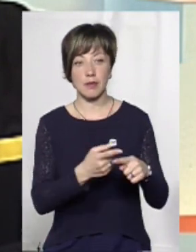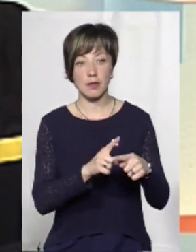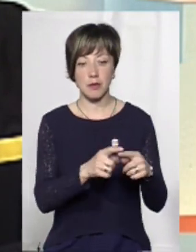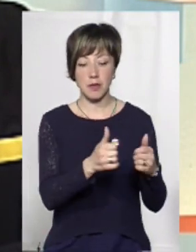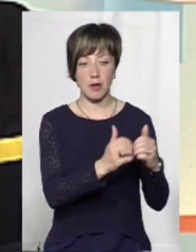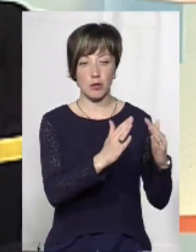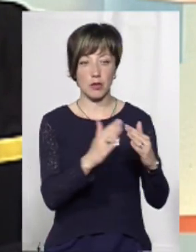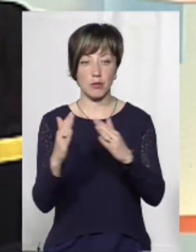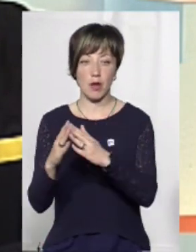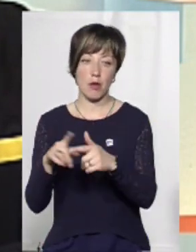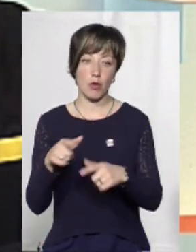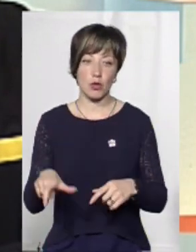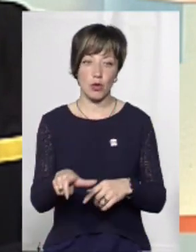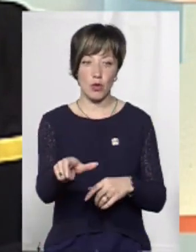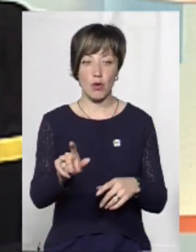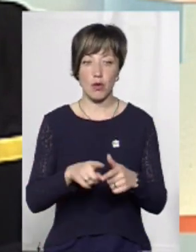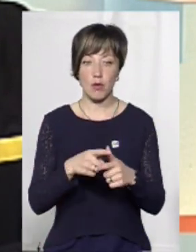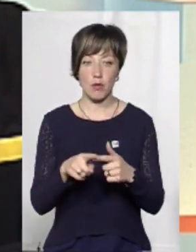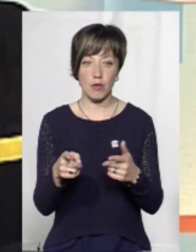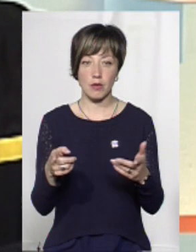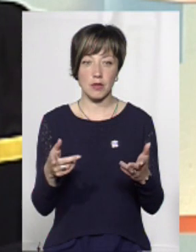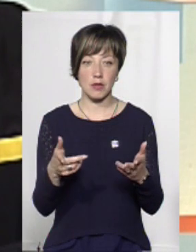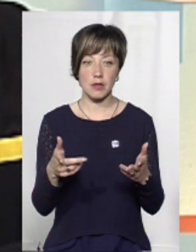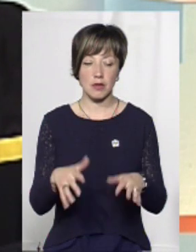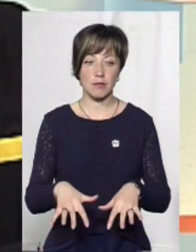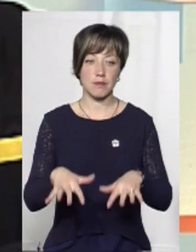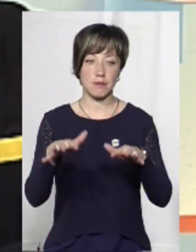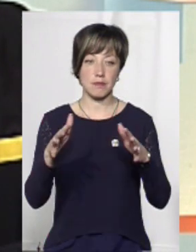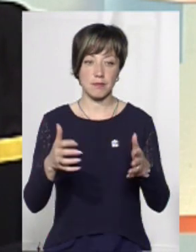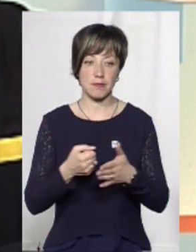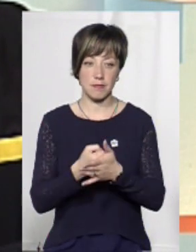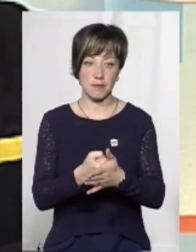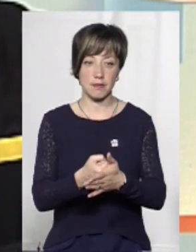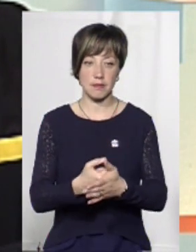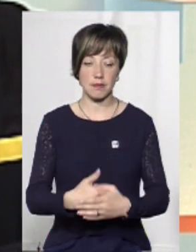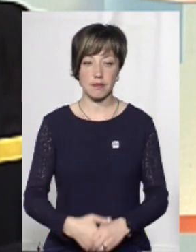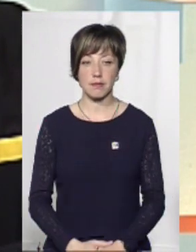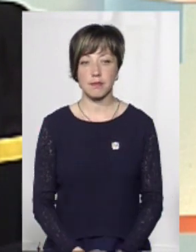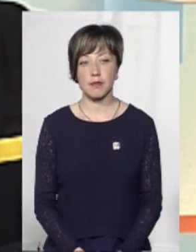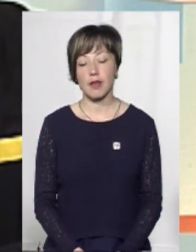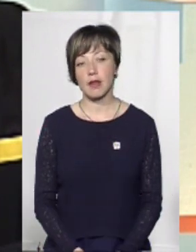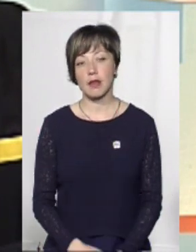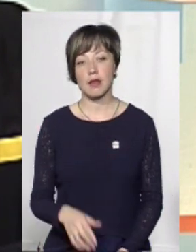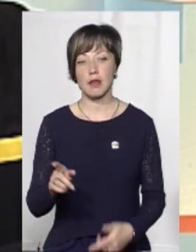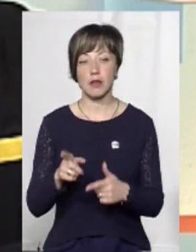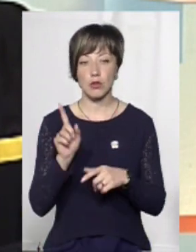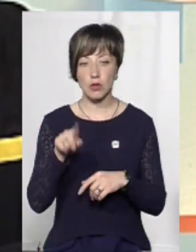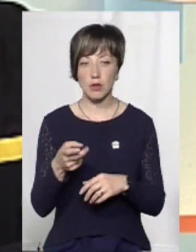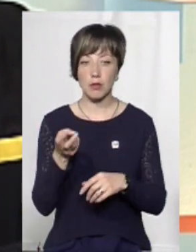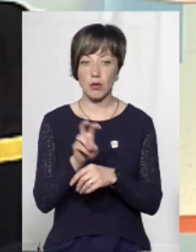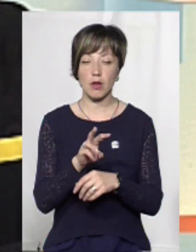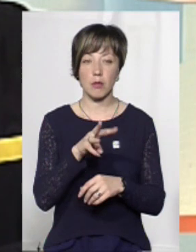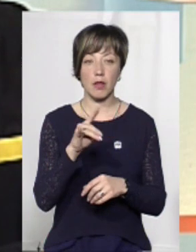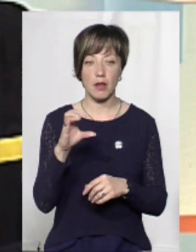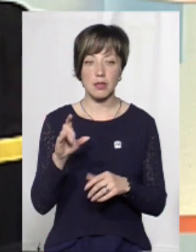на прибудинкову, а потім або на дорогу, або на крайню прибудинкову, з якої вона не має куди витікати. Ну, і тоді вже проходять або до